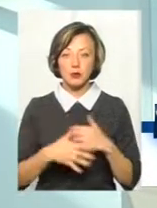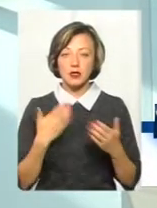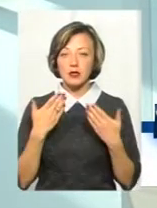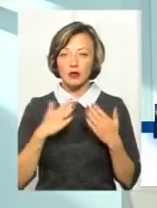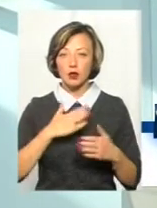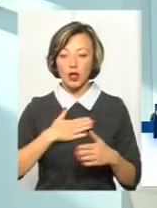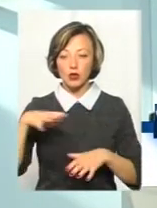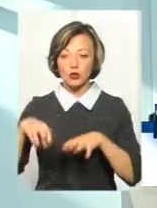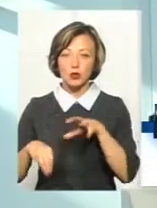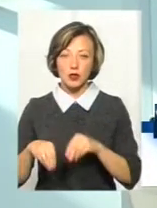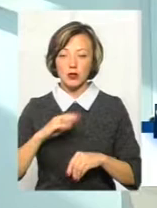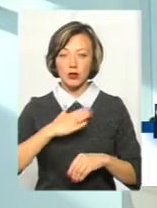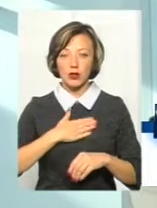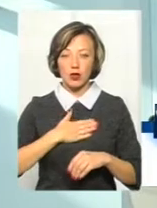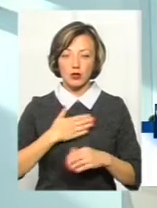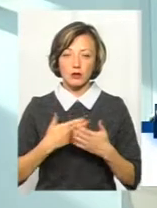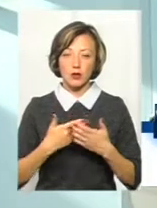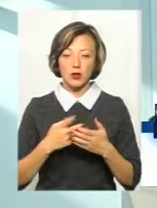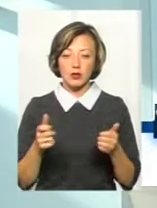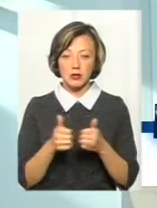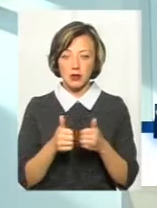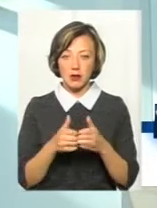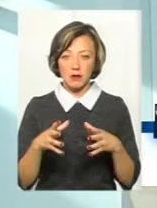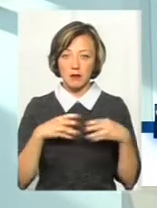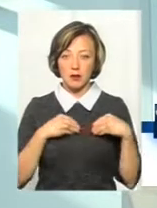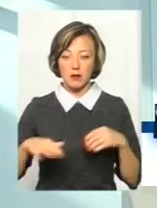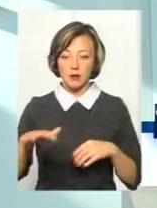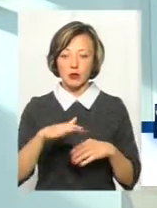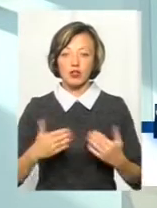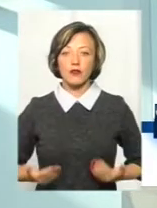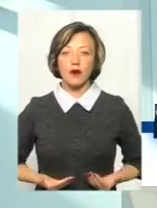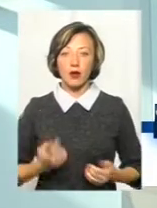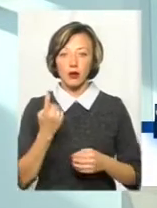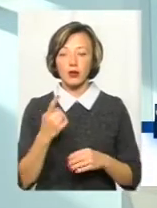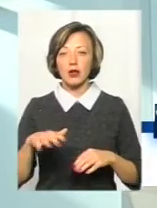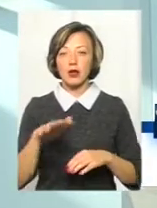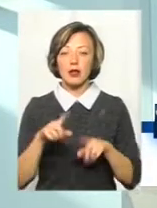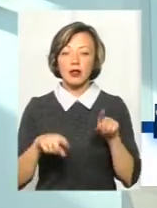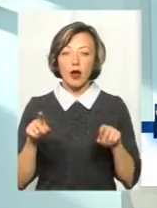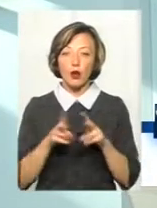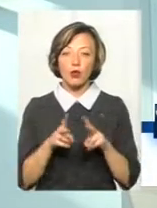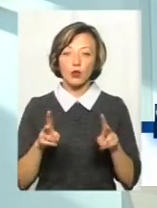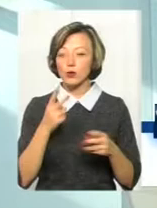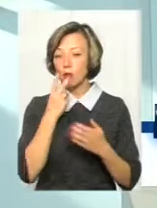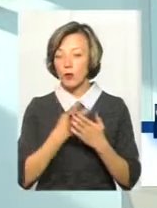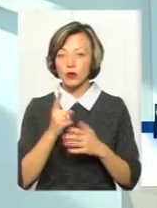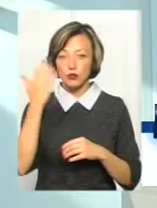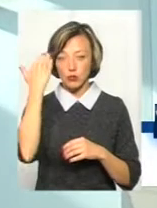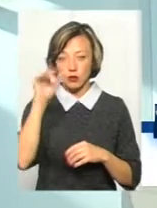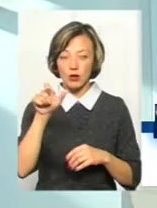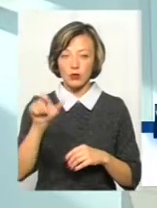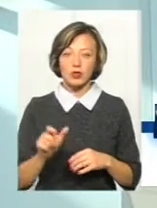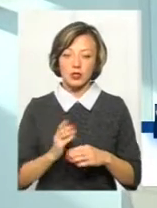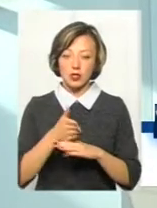наших сусідів, до наших, хто з нами проживає на одній території. Адже деколи хтось побачить, що чужа людина